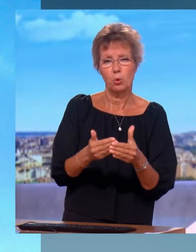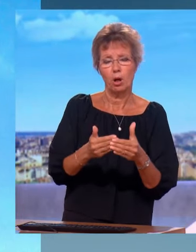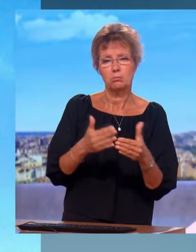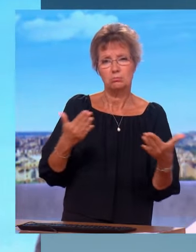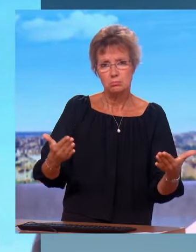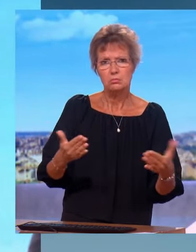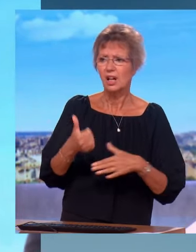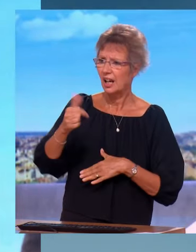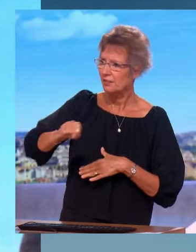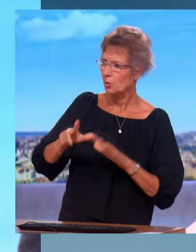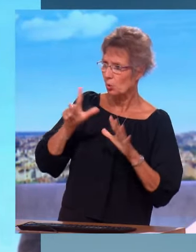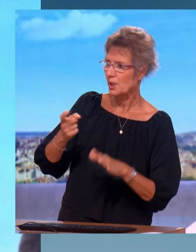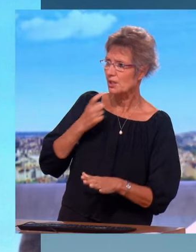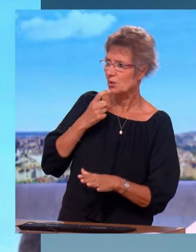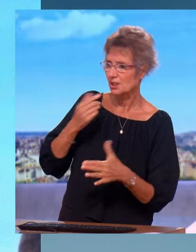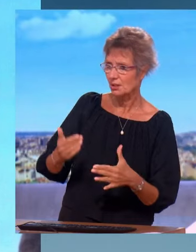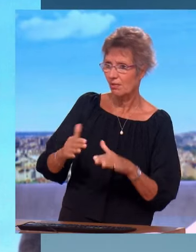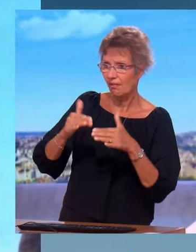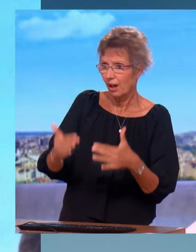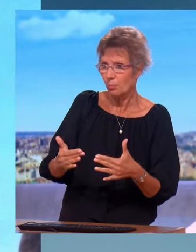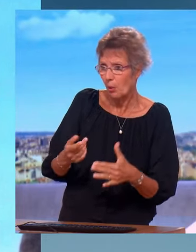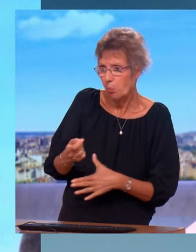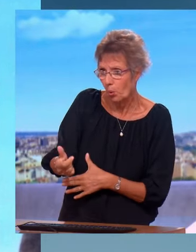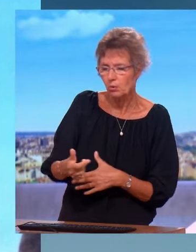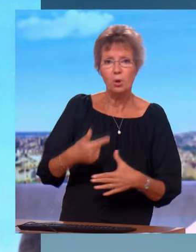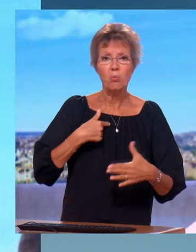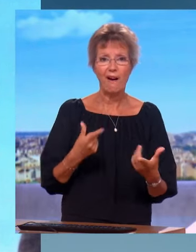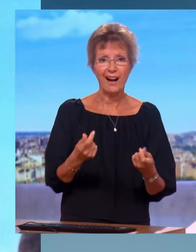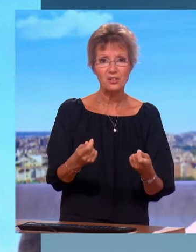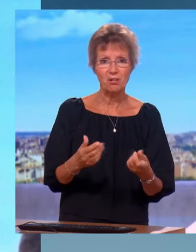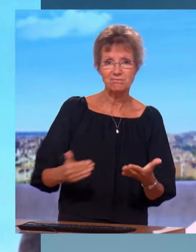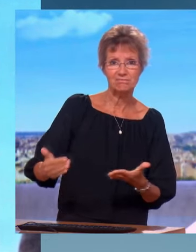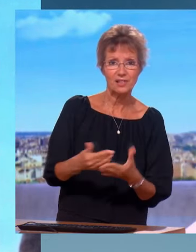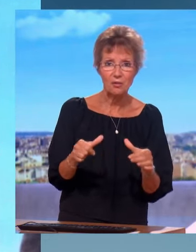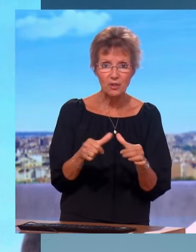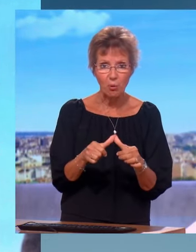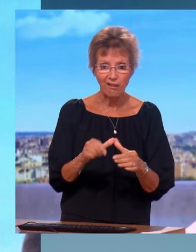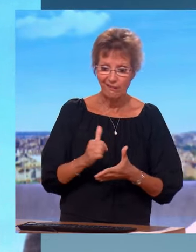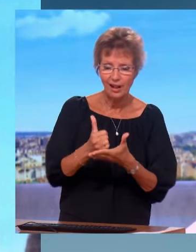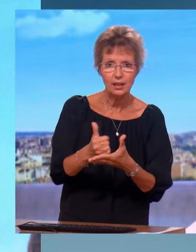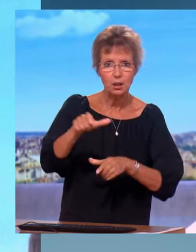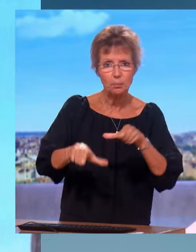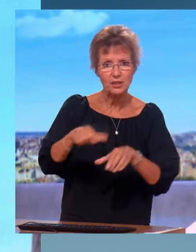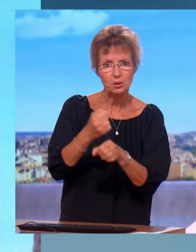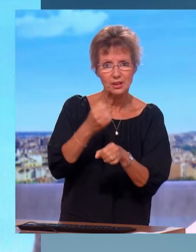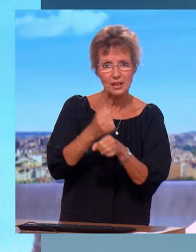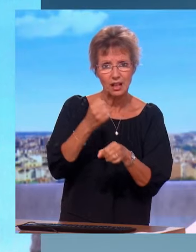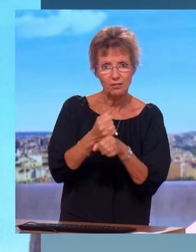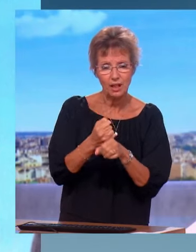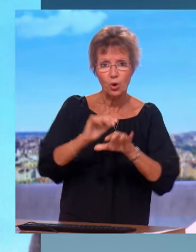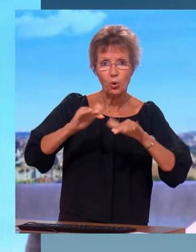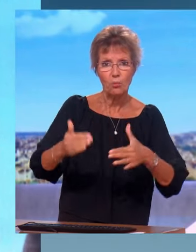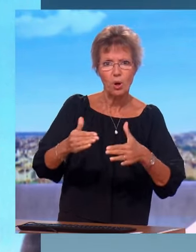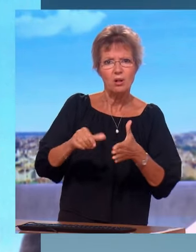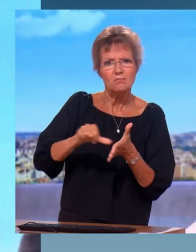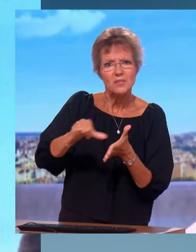1,8 centime, ce n pas ça qui va faire la différence. Qu-ce que je fais avec cet argent, moi ? J'aide ceux qui travaillent, en leur payant jusqu'à